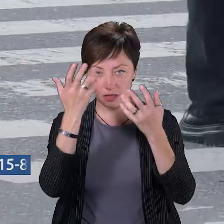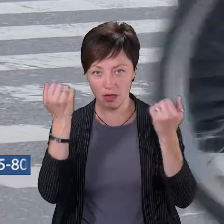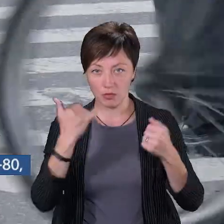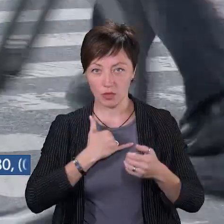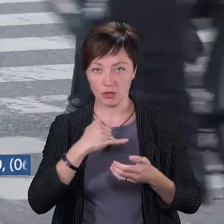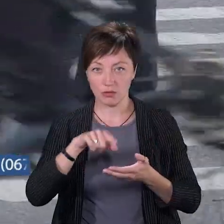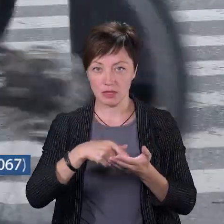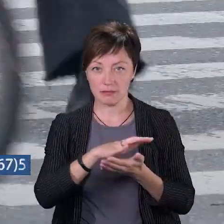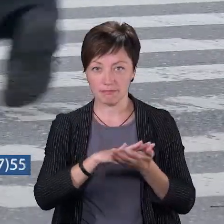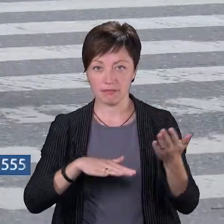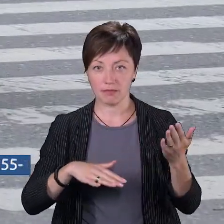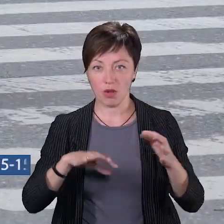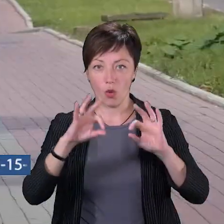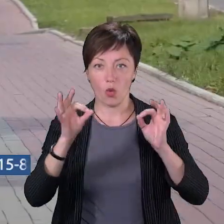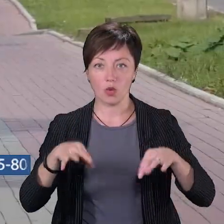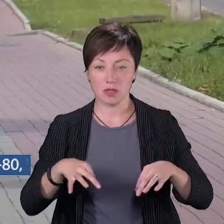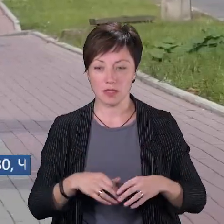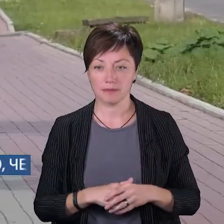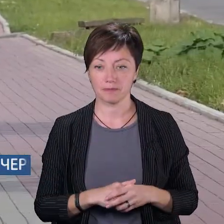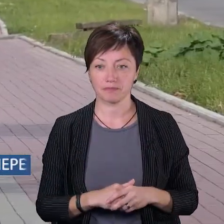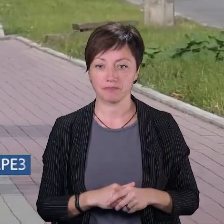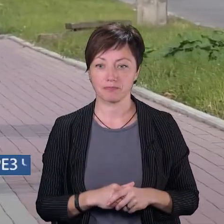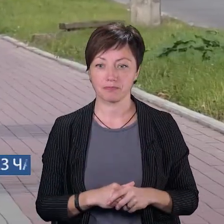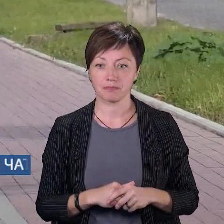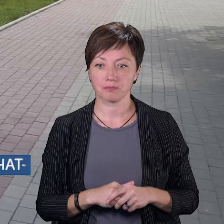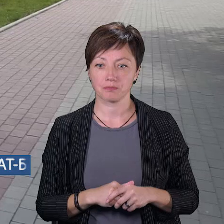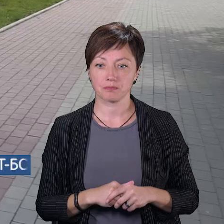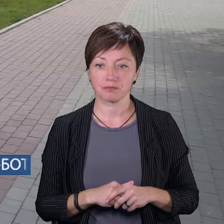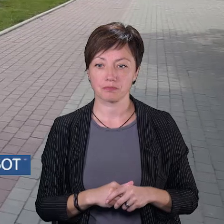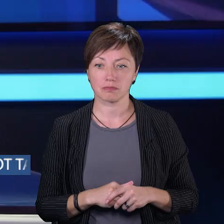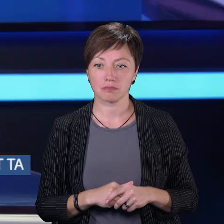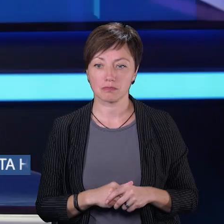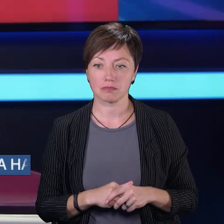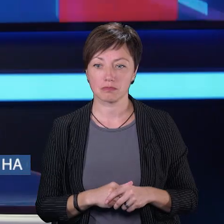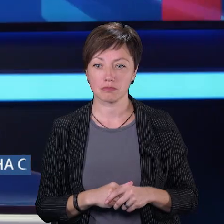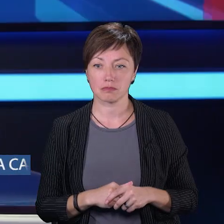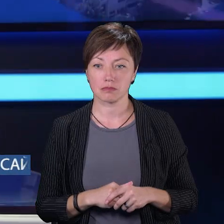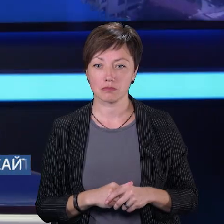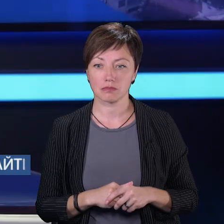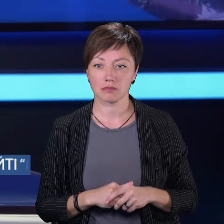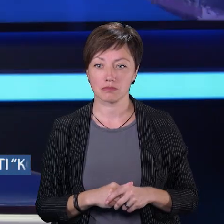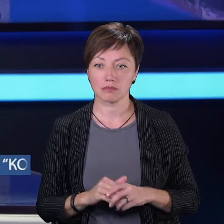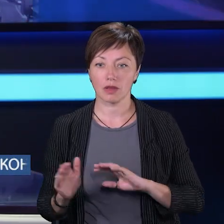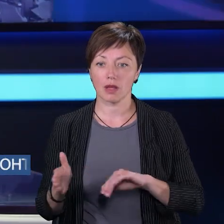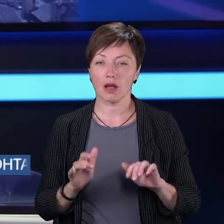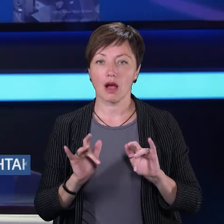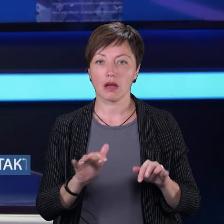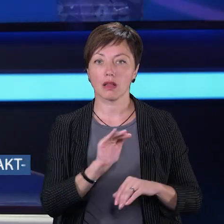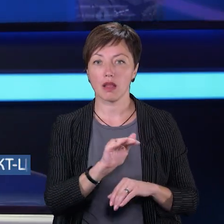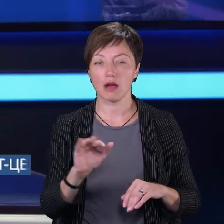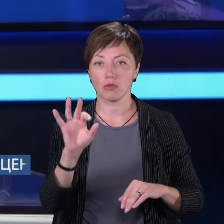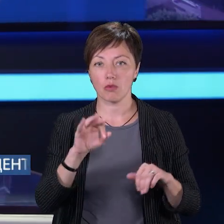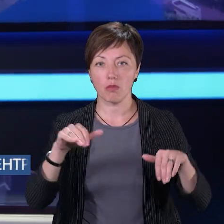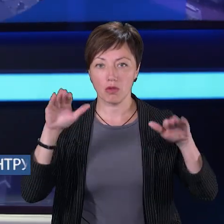місті триватиме протягом осені. Олександра Семенюк, Данило Біга – Новини міста. Акцію нагадування про